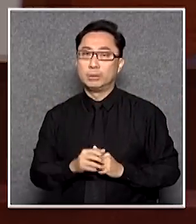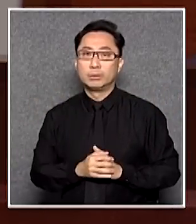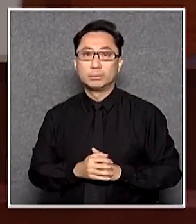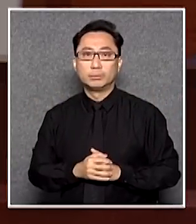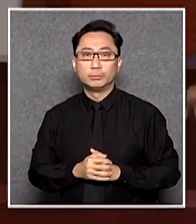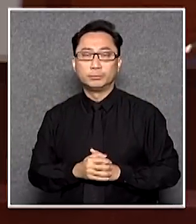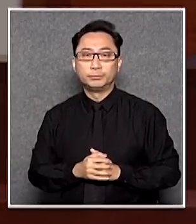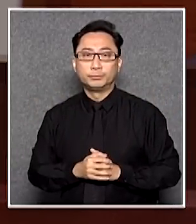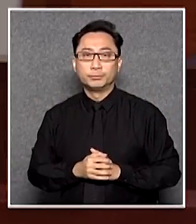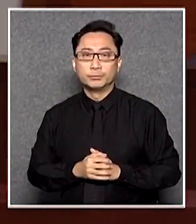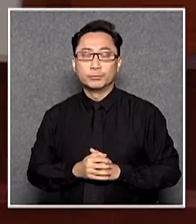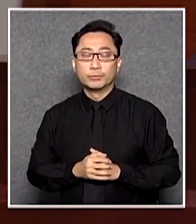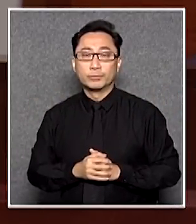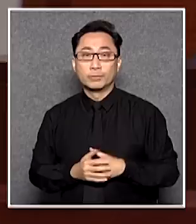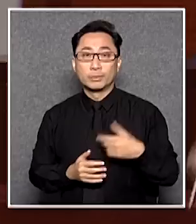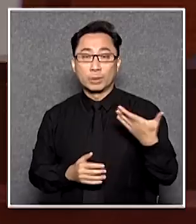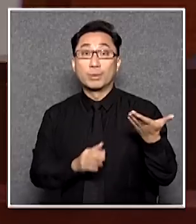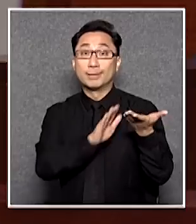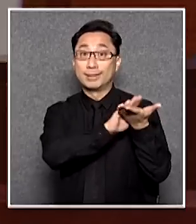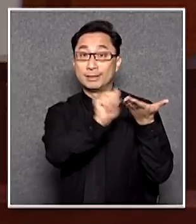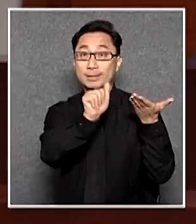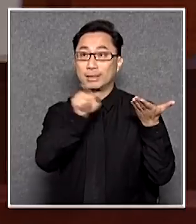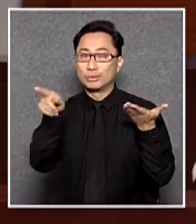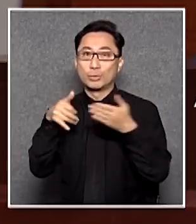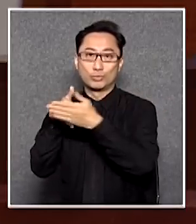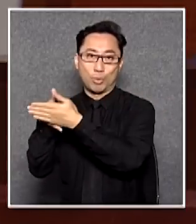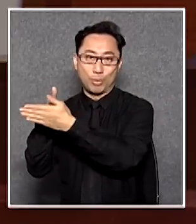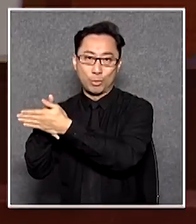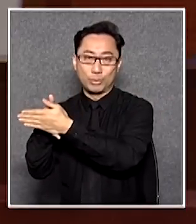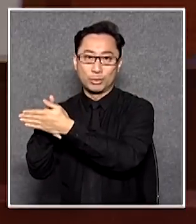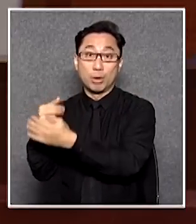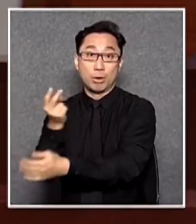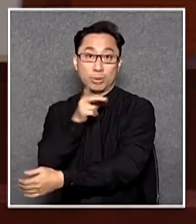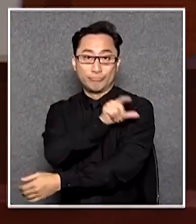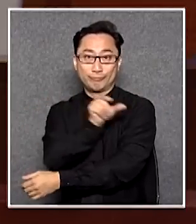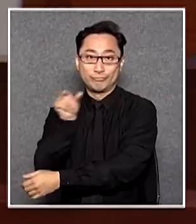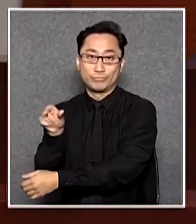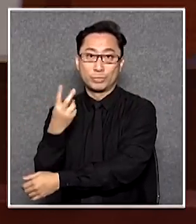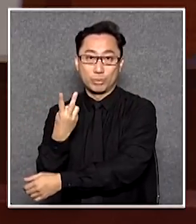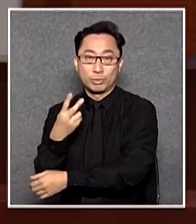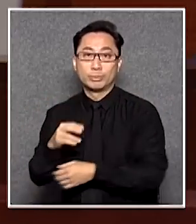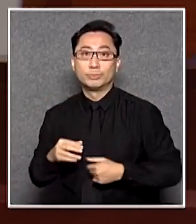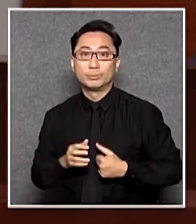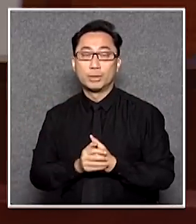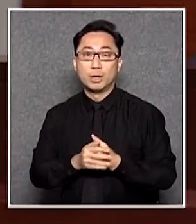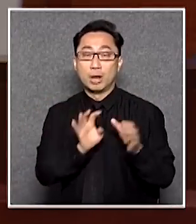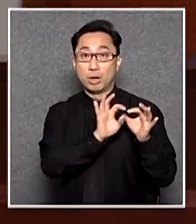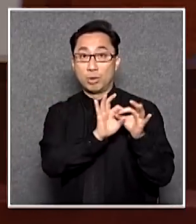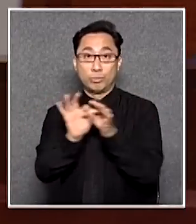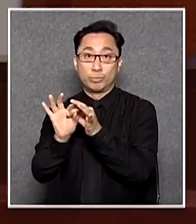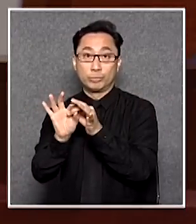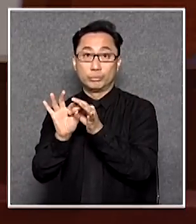你將這個結證和阻礙這兩個詞即是一個連接的關係